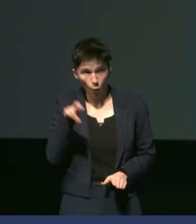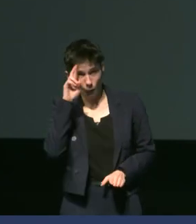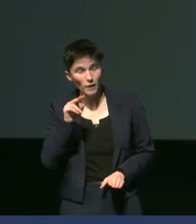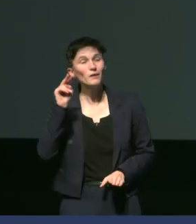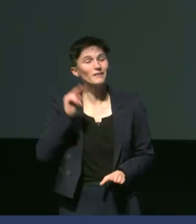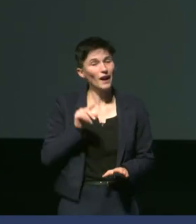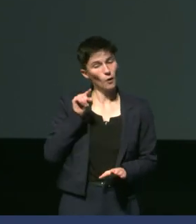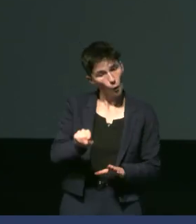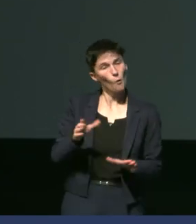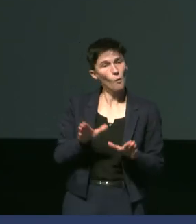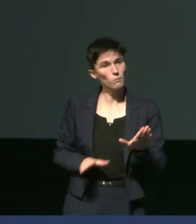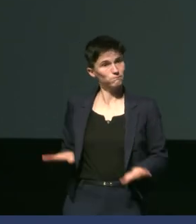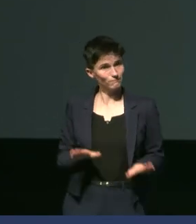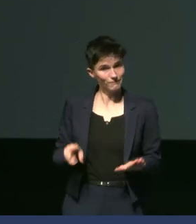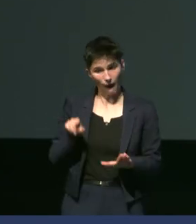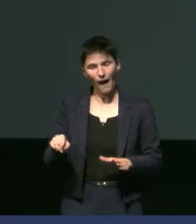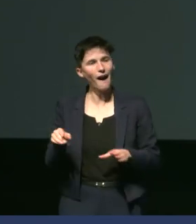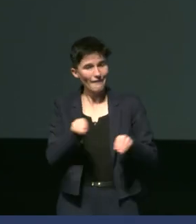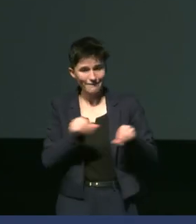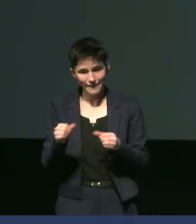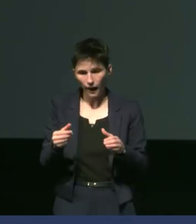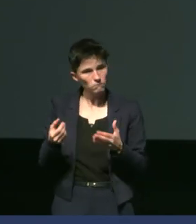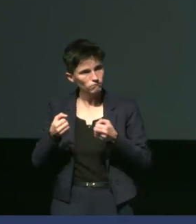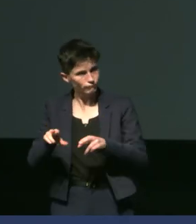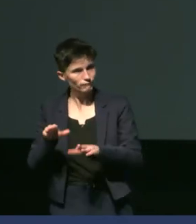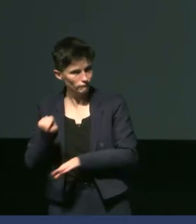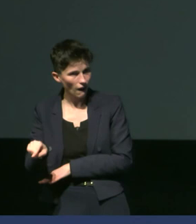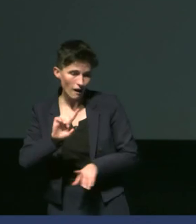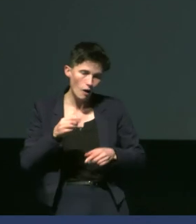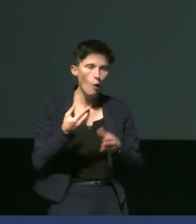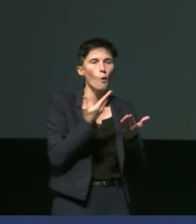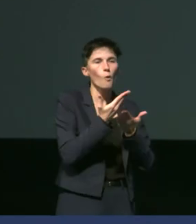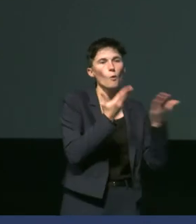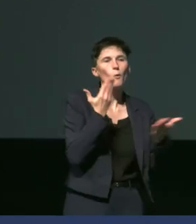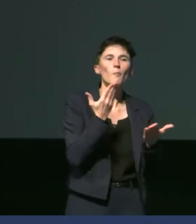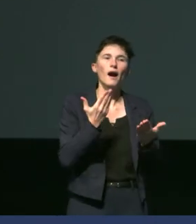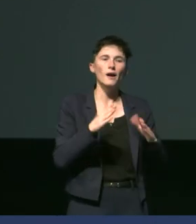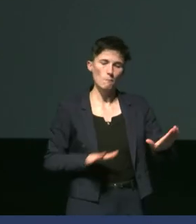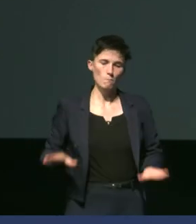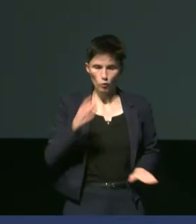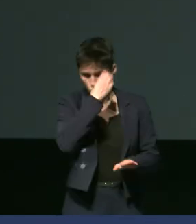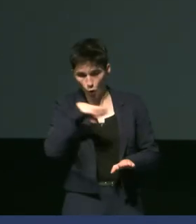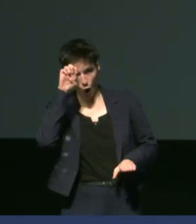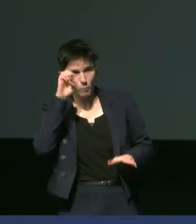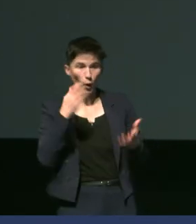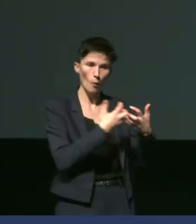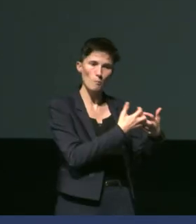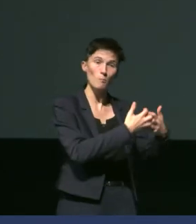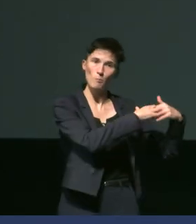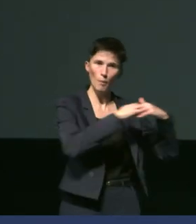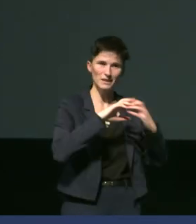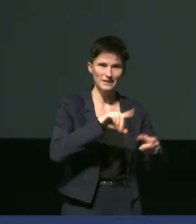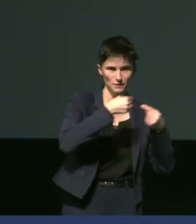aux manchots empereurs qui vont venir sur la banquise ici on est des espèces qui se reproduisent directement sur la plage alors ils sont pas tout seul sur la plage